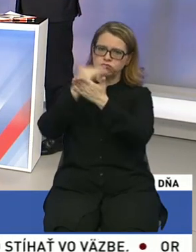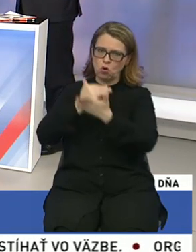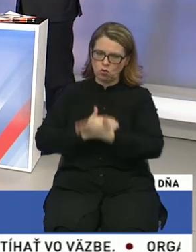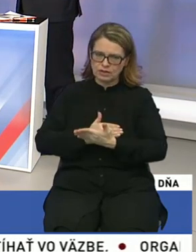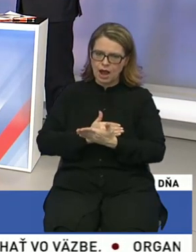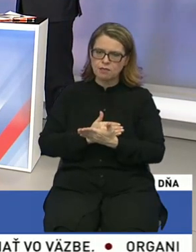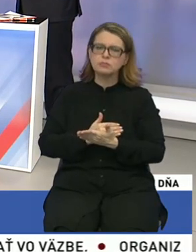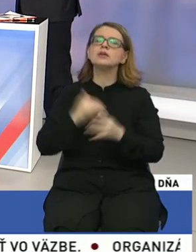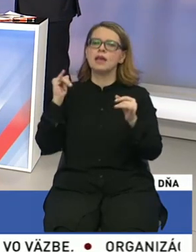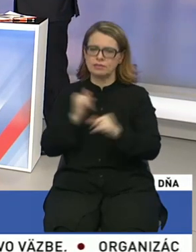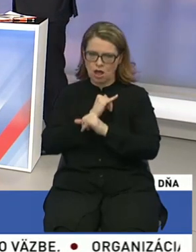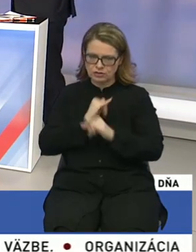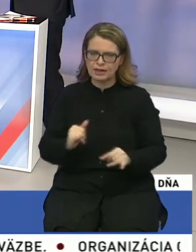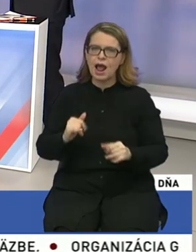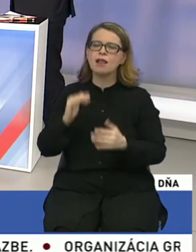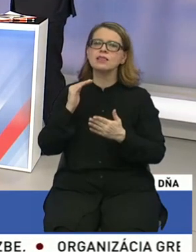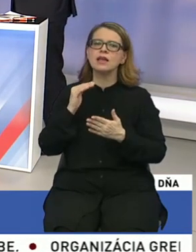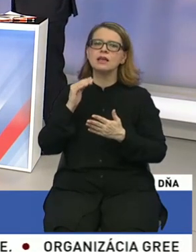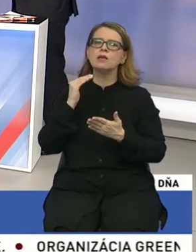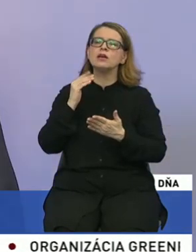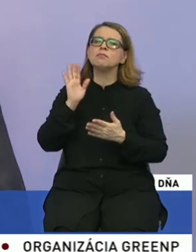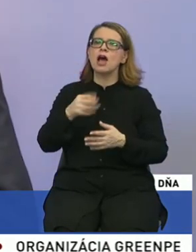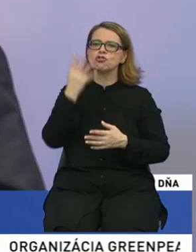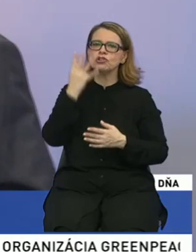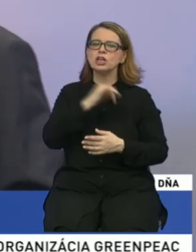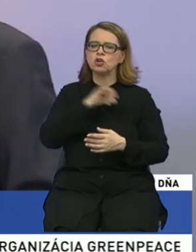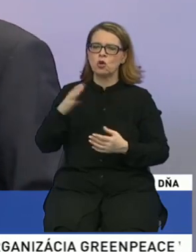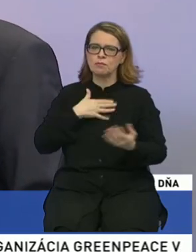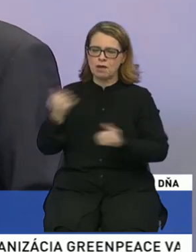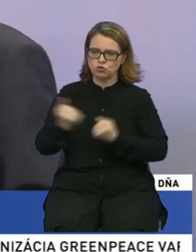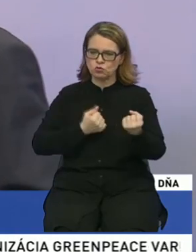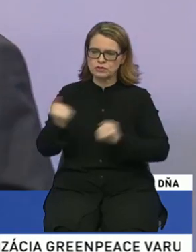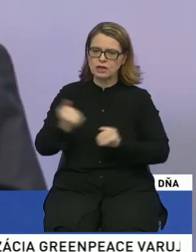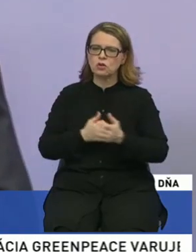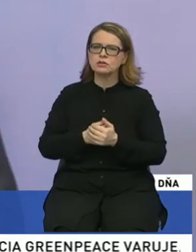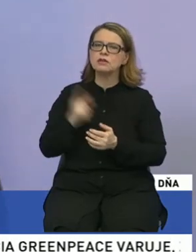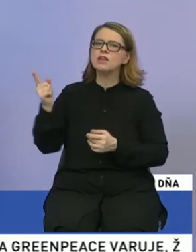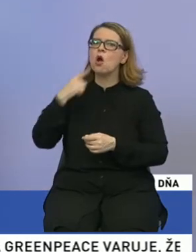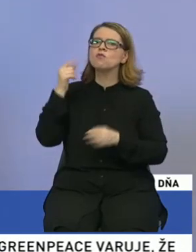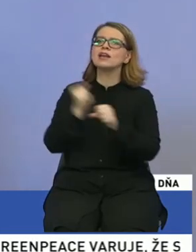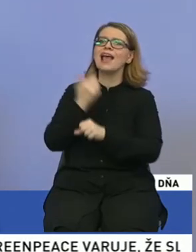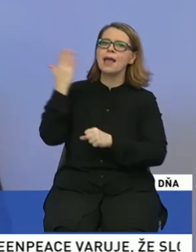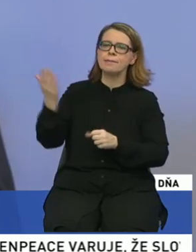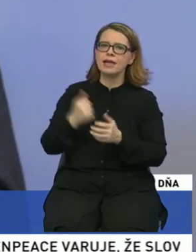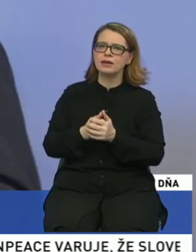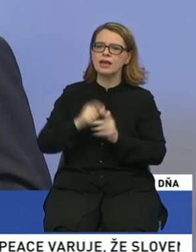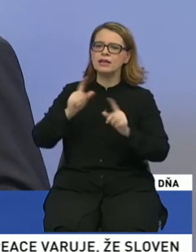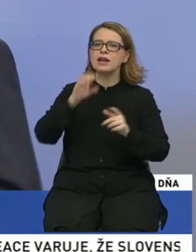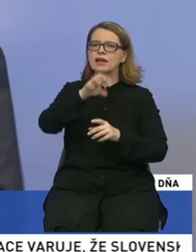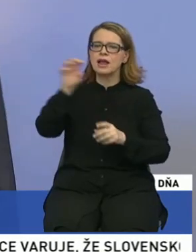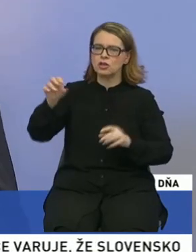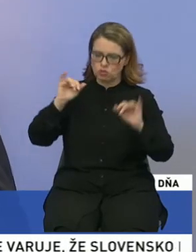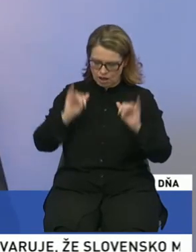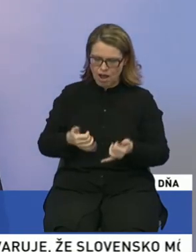je naozaj reálnym programom na základe štyroch rokov skúsenosti. Hovoríš o Gemery, hovoríš o iných regiónoch. Áno.